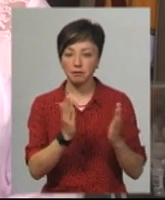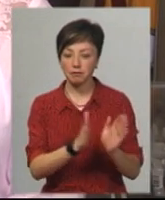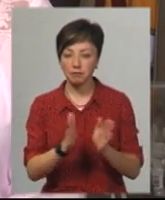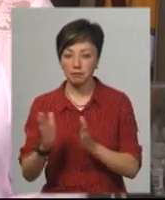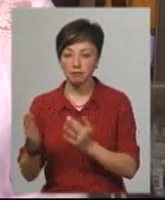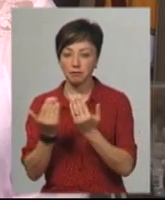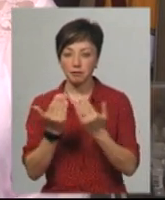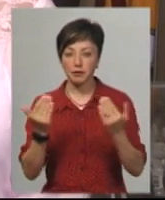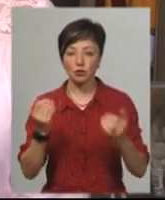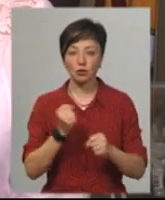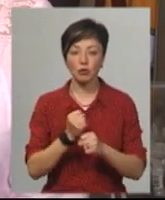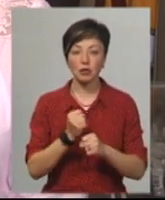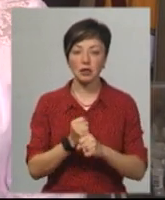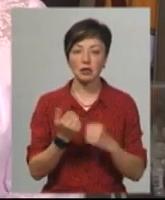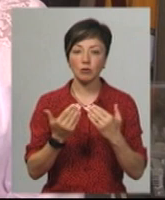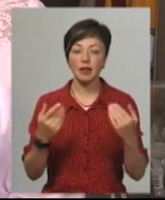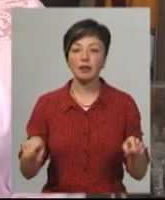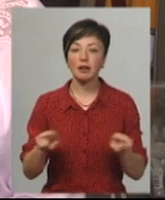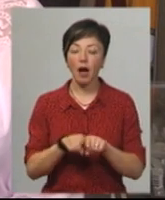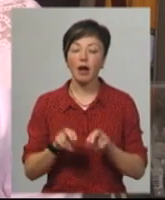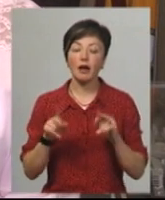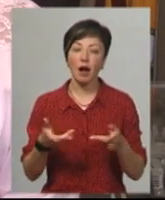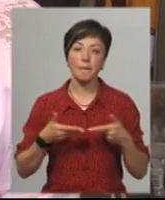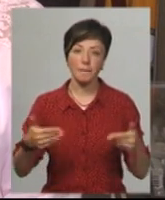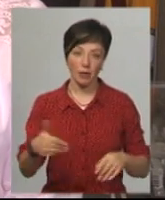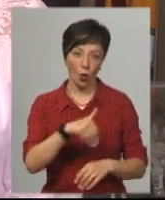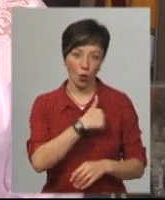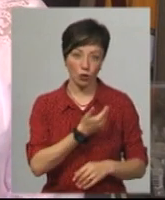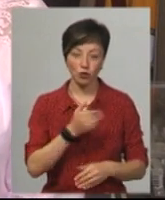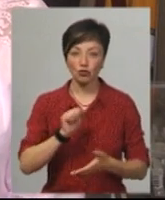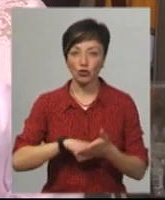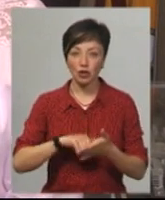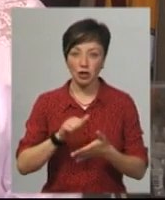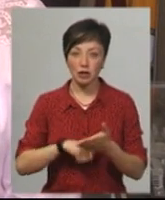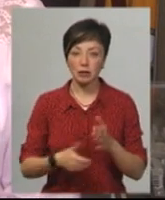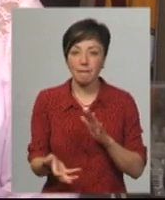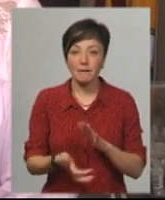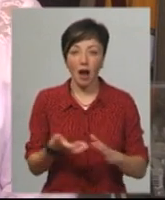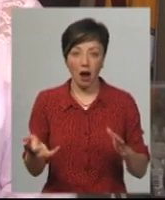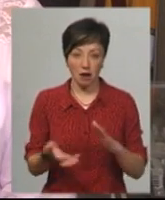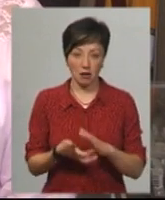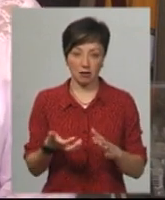зробити експозиції так, як би нам хотілося, через брак